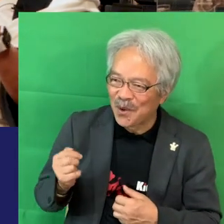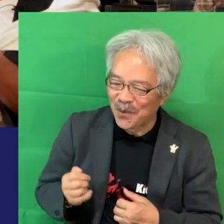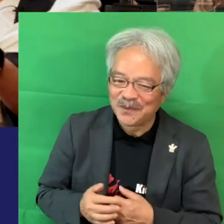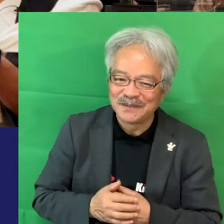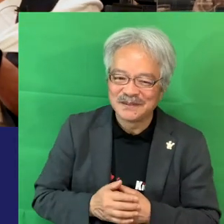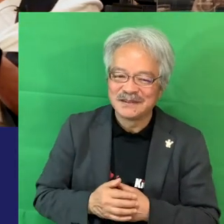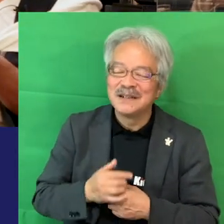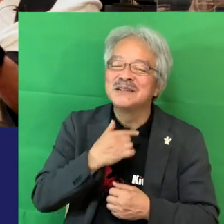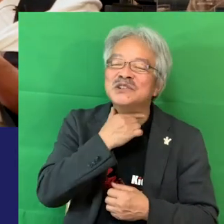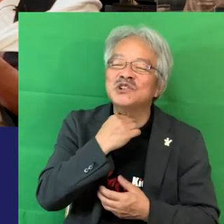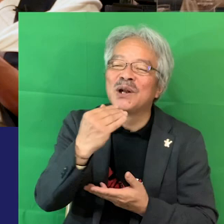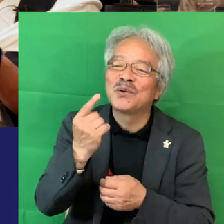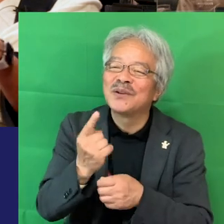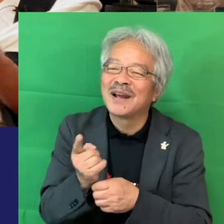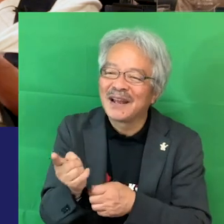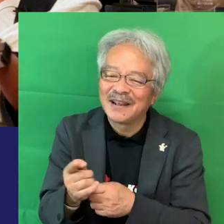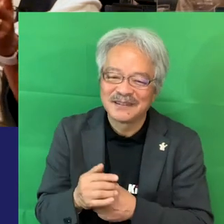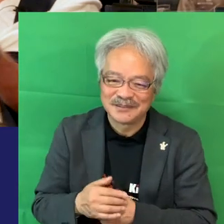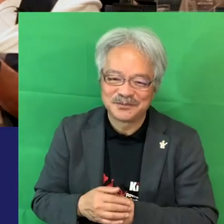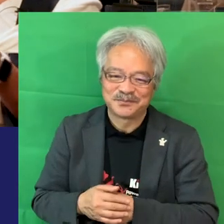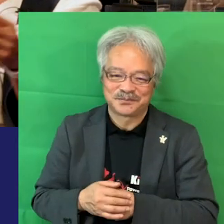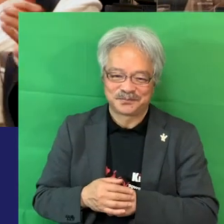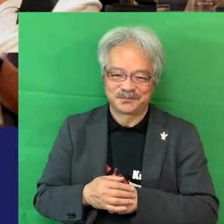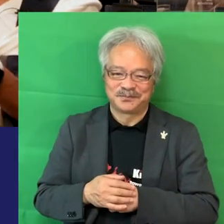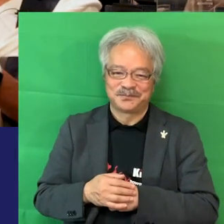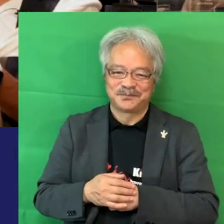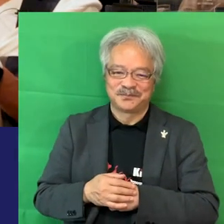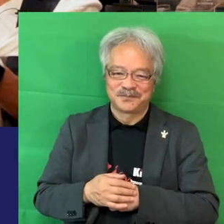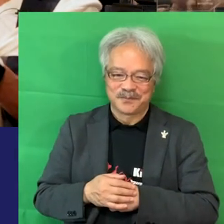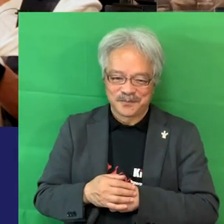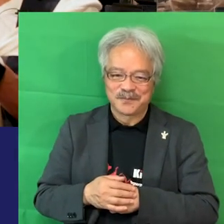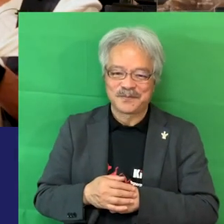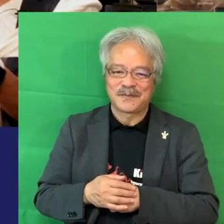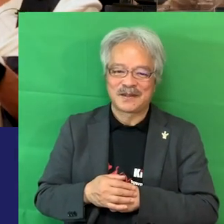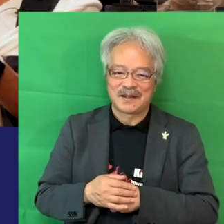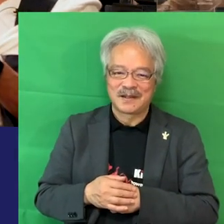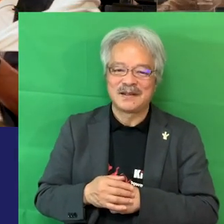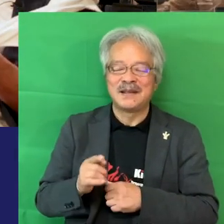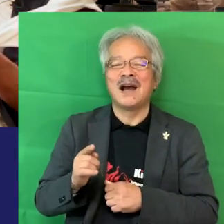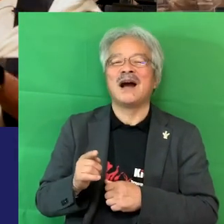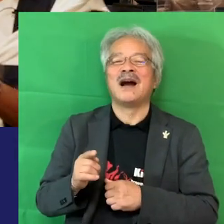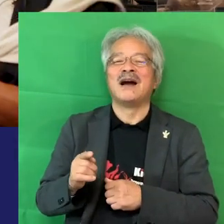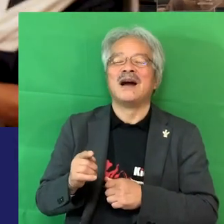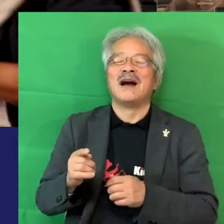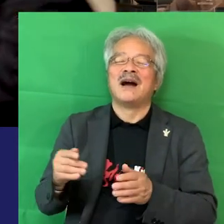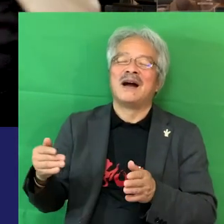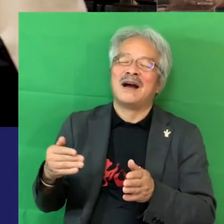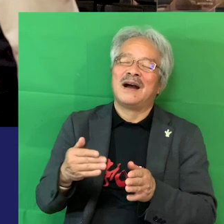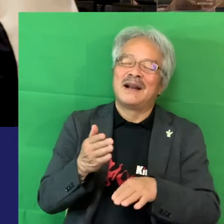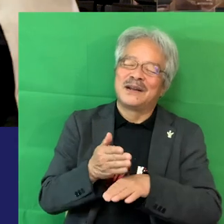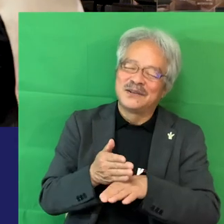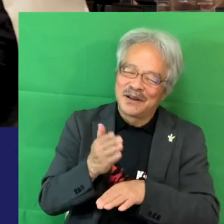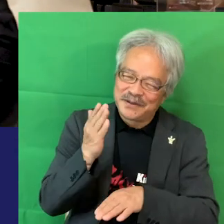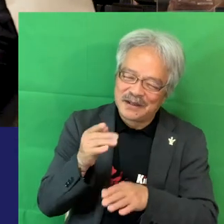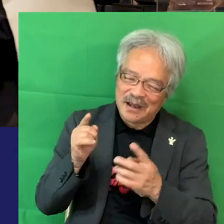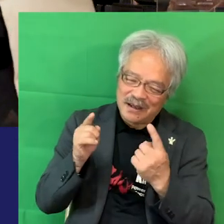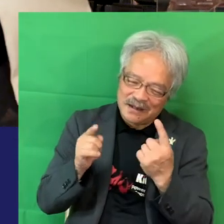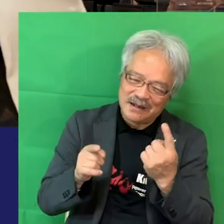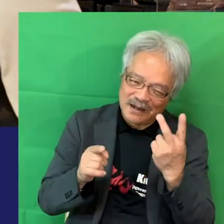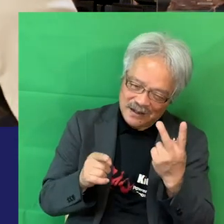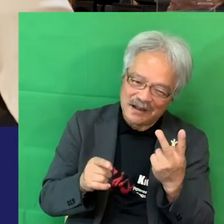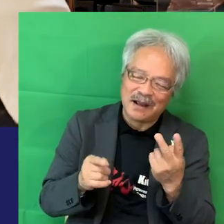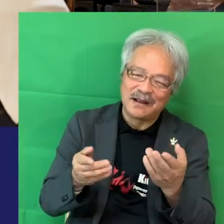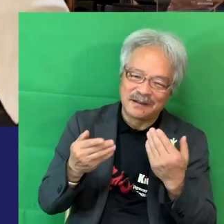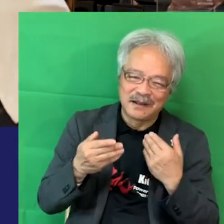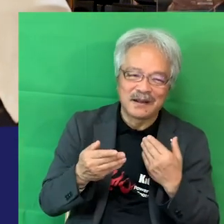なものをやってるってことでしょぜひ見ていただきと思いますいやーありがとうございました2階にまたありましたご協